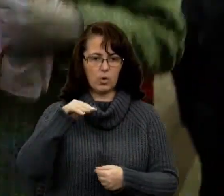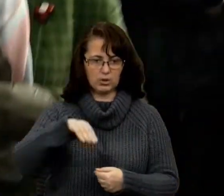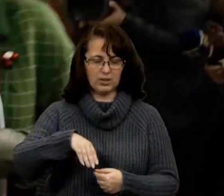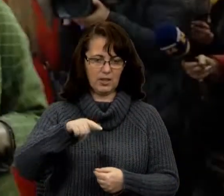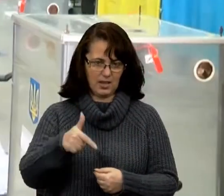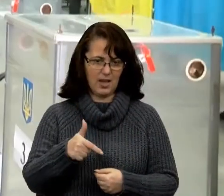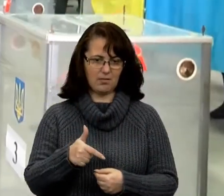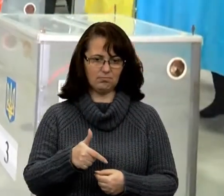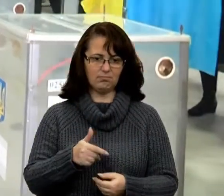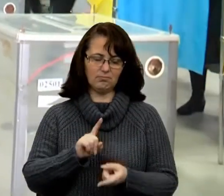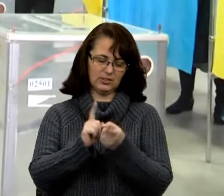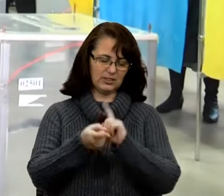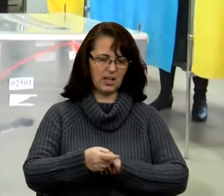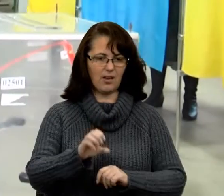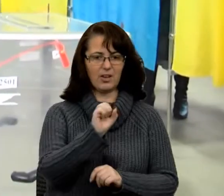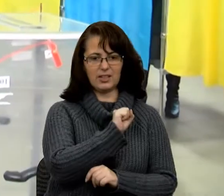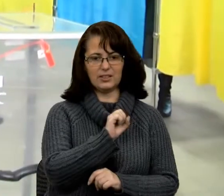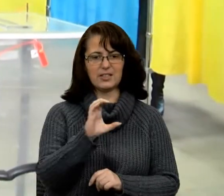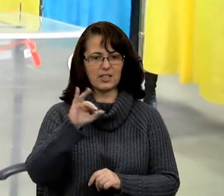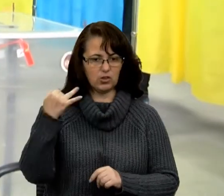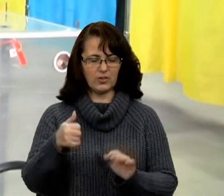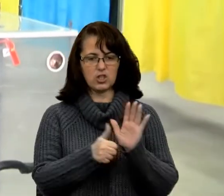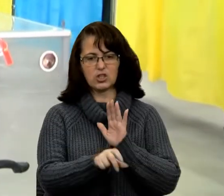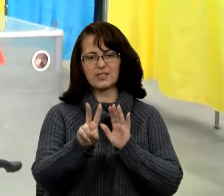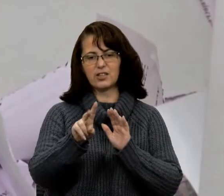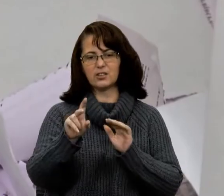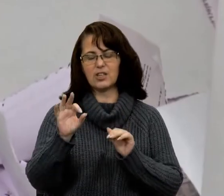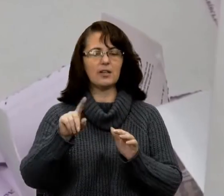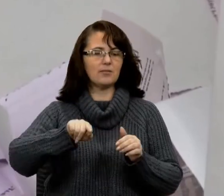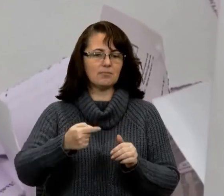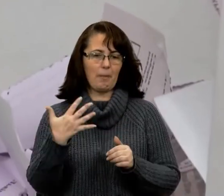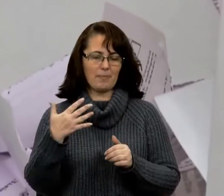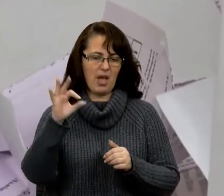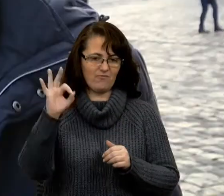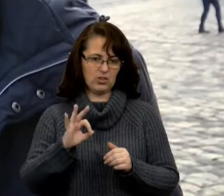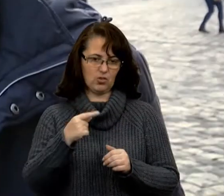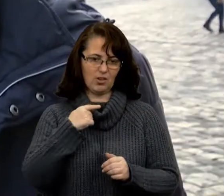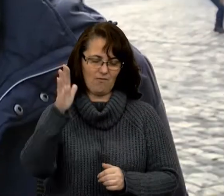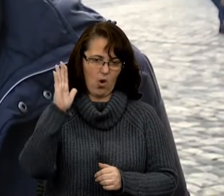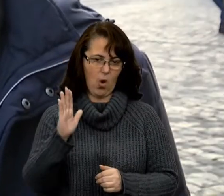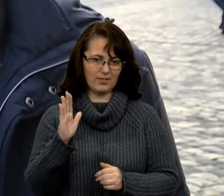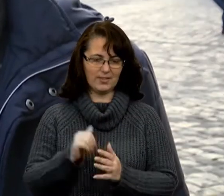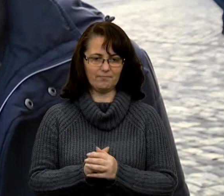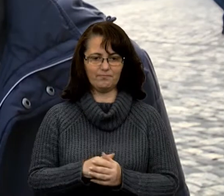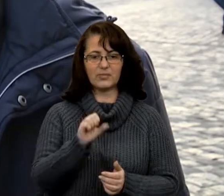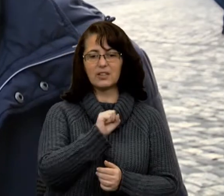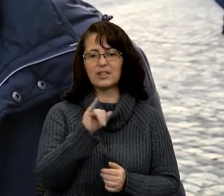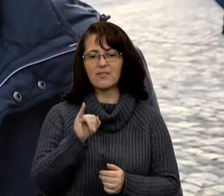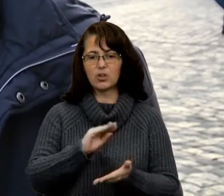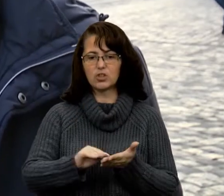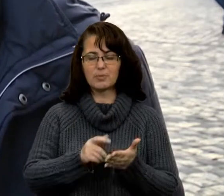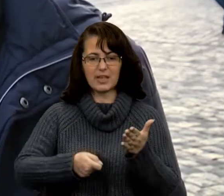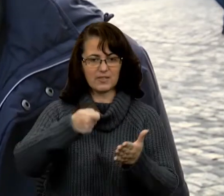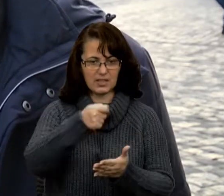Андрій Садовий. Отримав 62,25% голосів виборців. Андрій Іванович написав заяву,